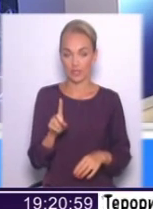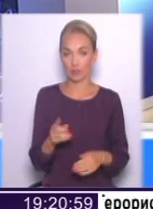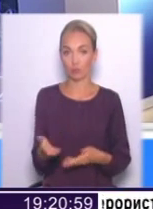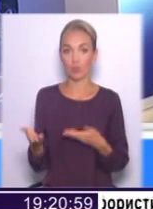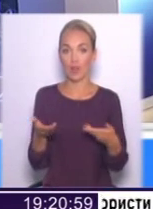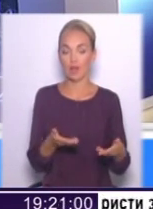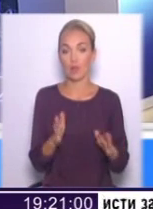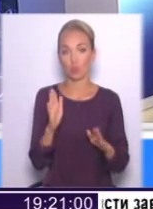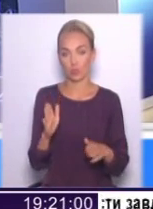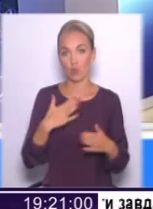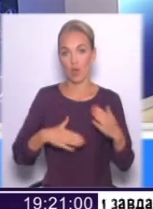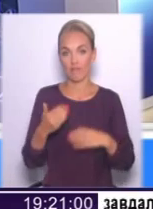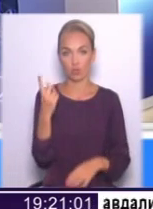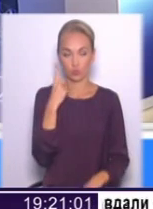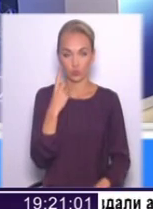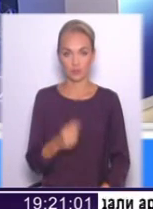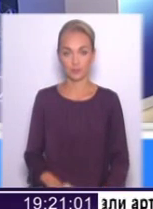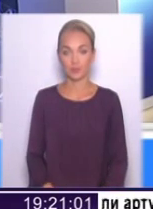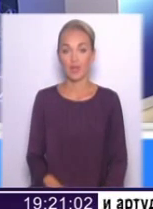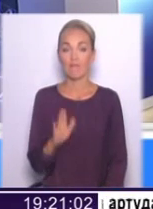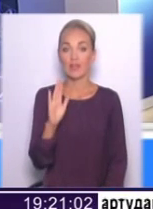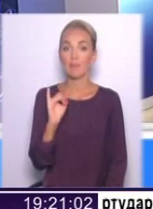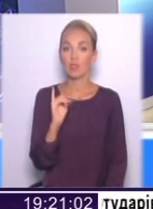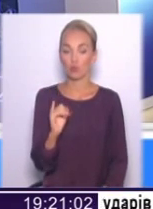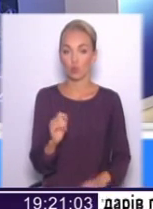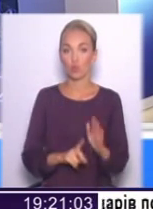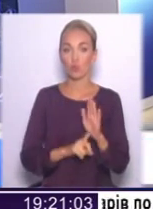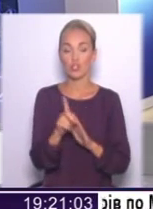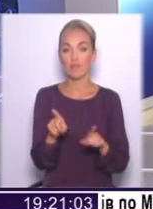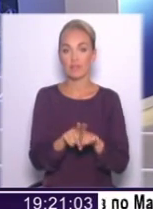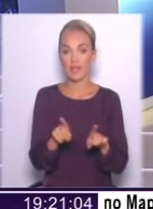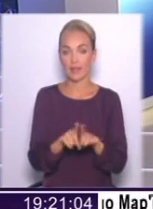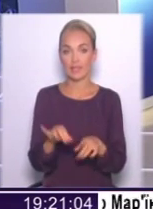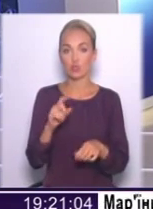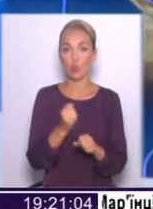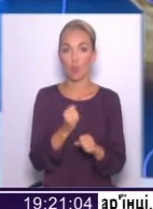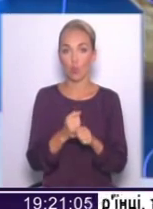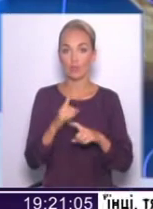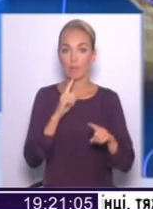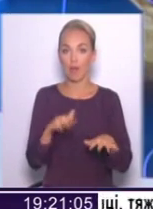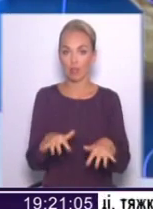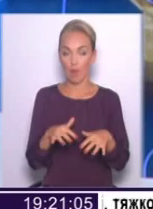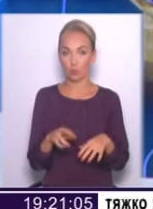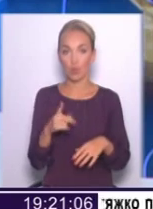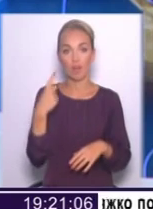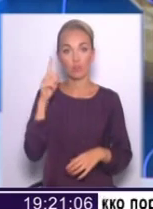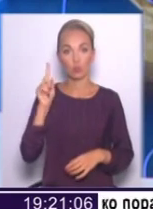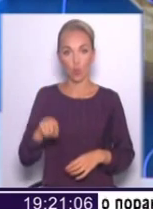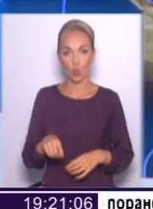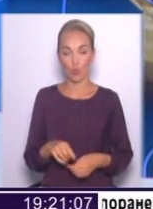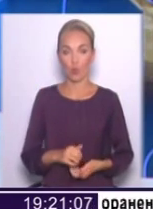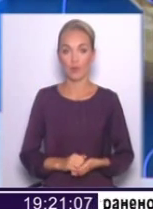Будь ласка, будемо раді вас чути. Вадим Ігорович, отже, розпочнемо все-таки із роботи парламенту. Як відомо,